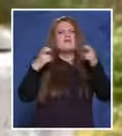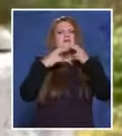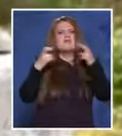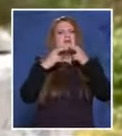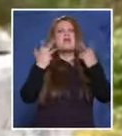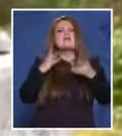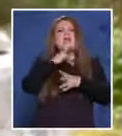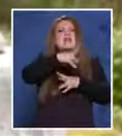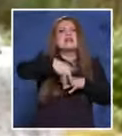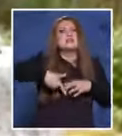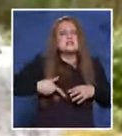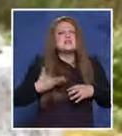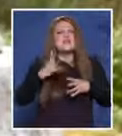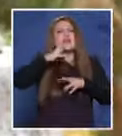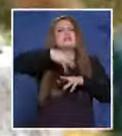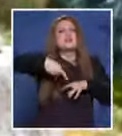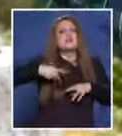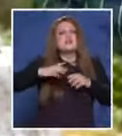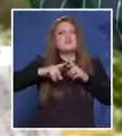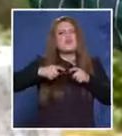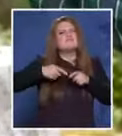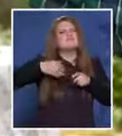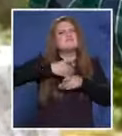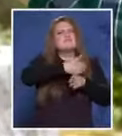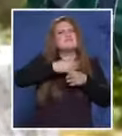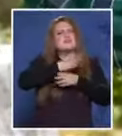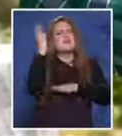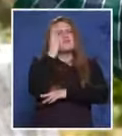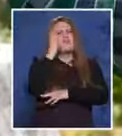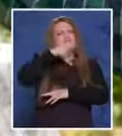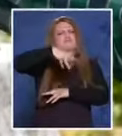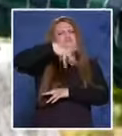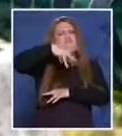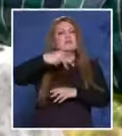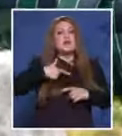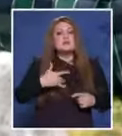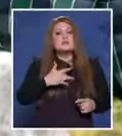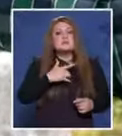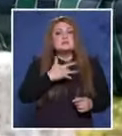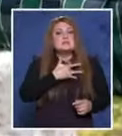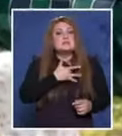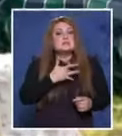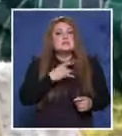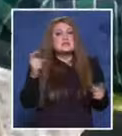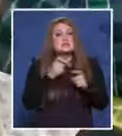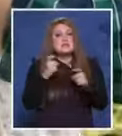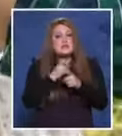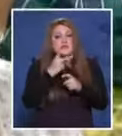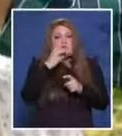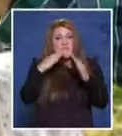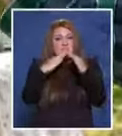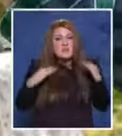е ризачката? Кажи къде е ризачката? Аз почвам да тичам надолу, но аз със слабо сърце. Утям до входа на тази вила и